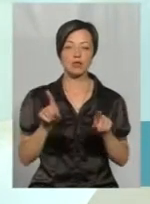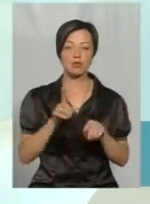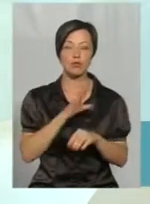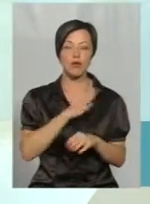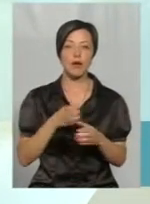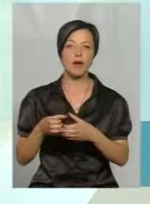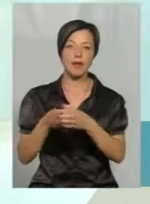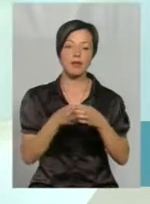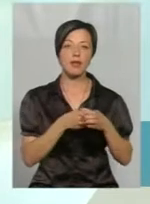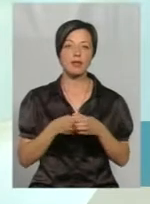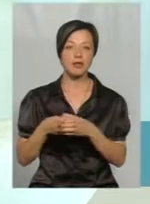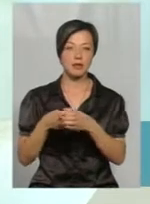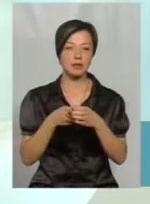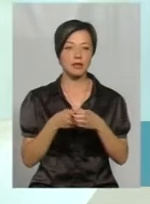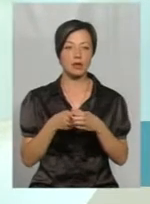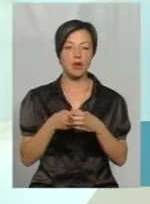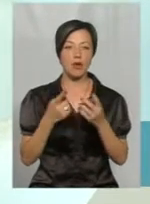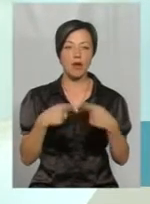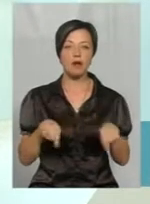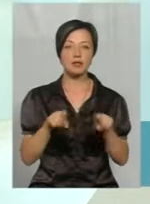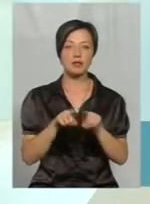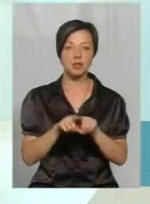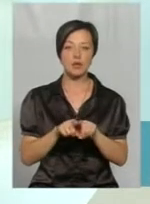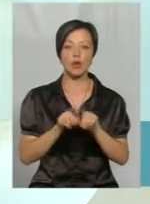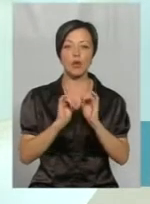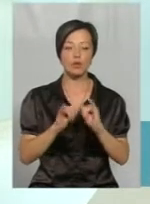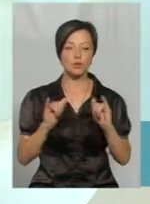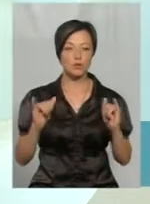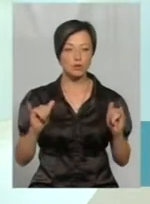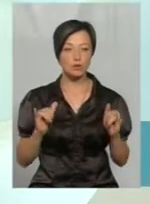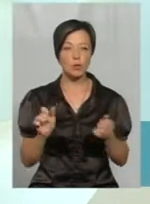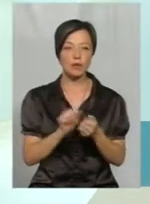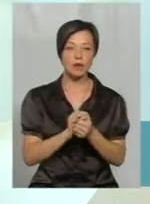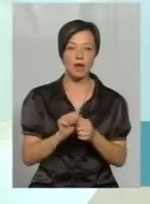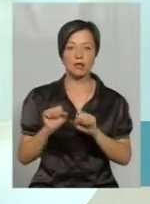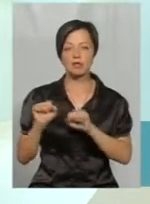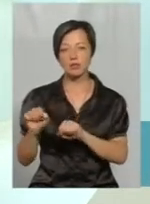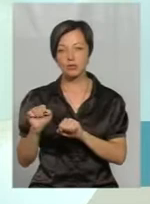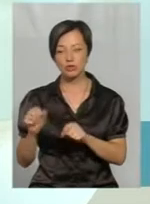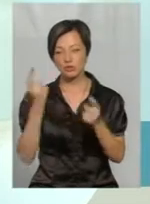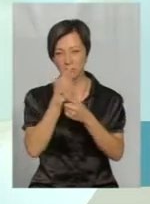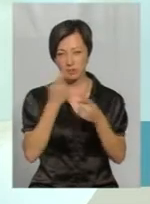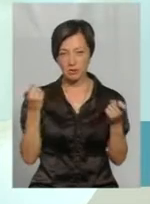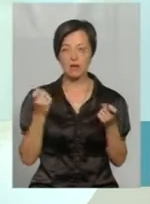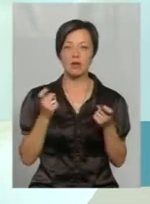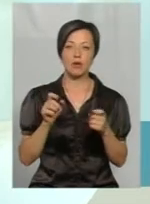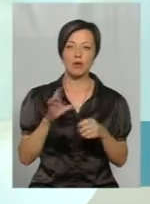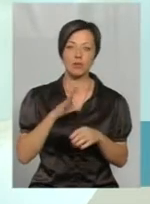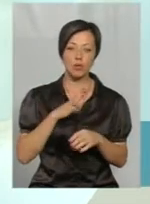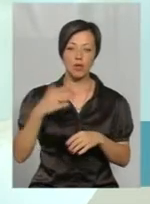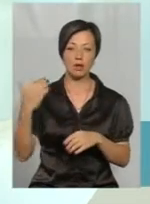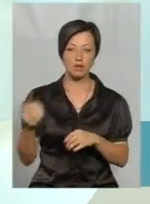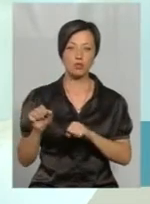вона була єдина, щоб єдина організація розповсюджила матеріали, захищала, і була на стороні